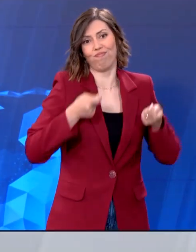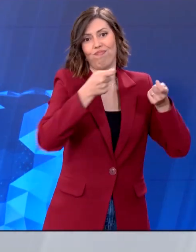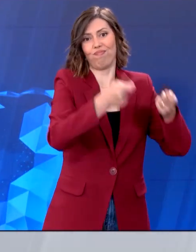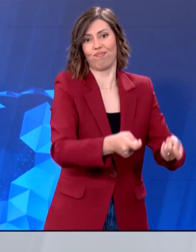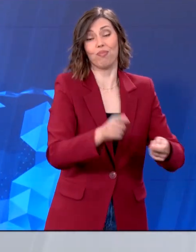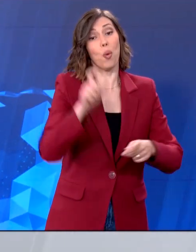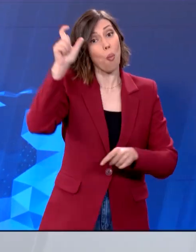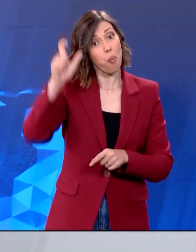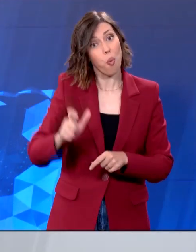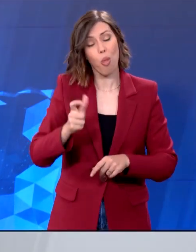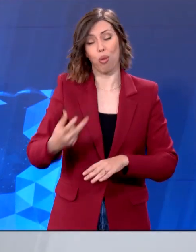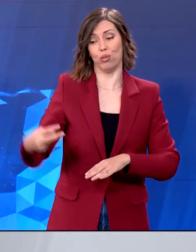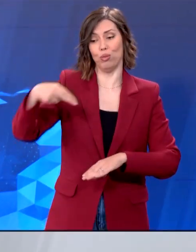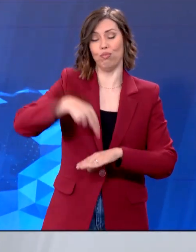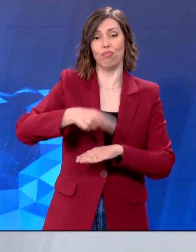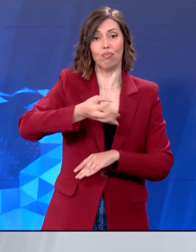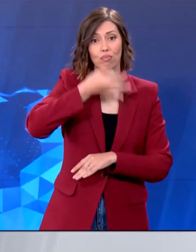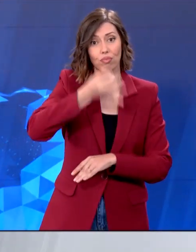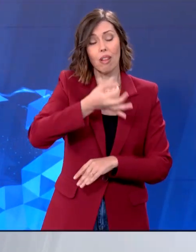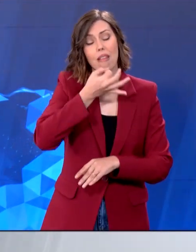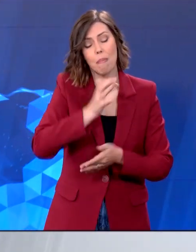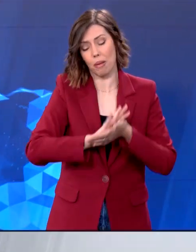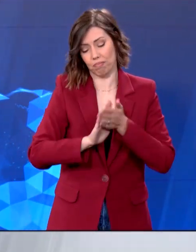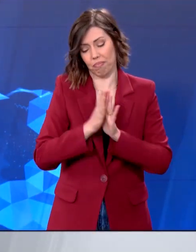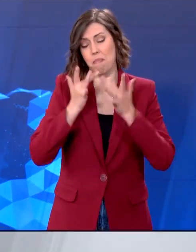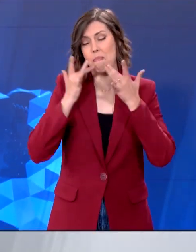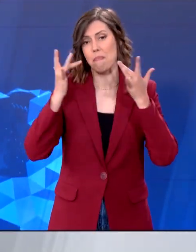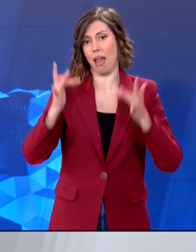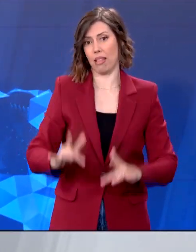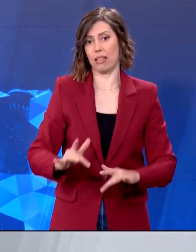ανακοίνωσε την παρέτησή του από την ηγεσία των συντηρητικών.